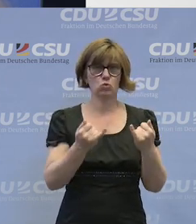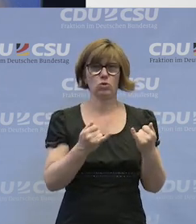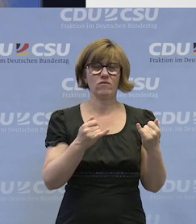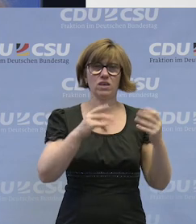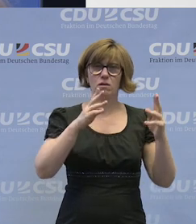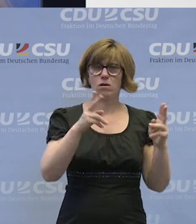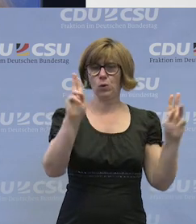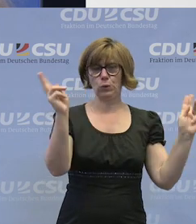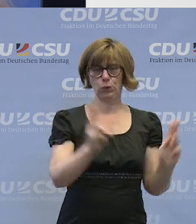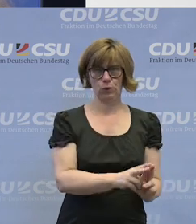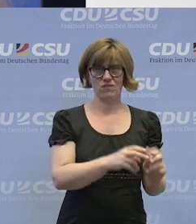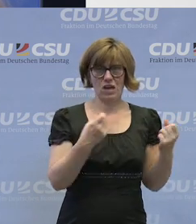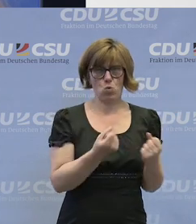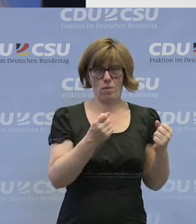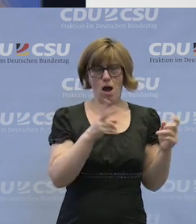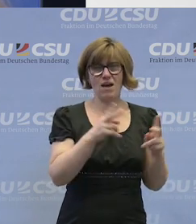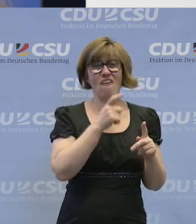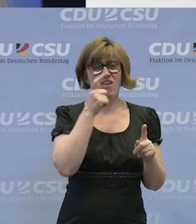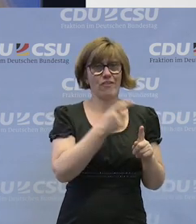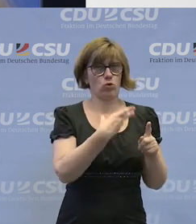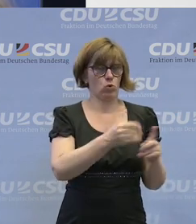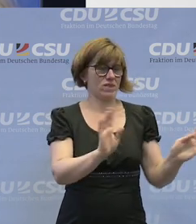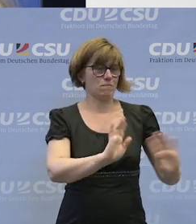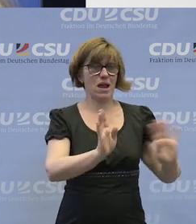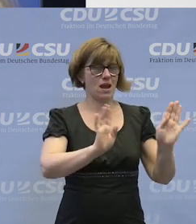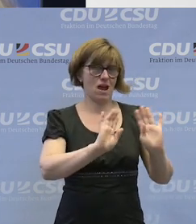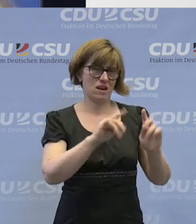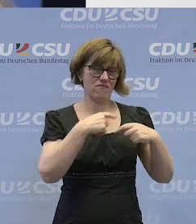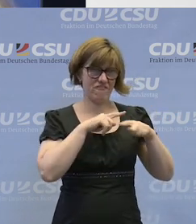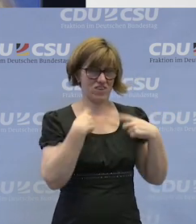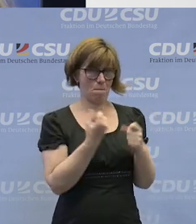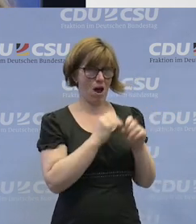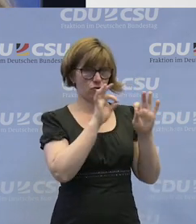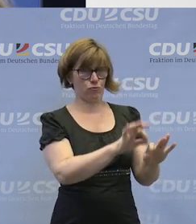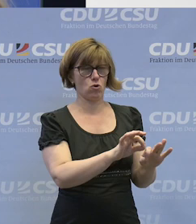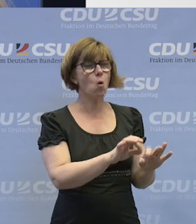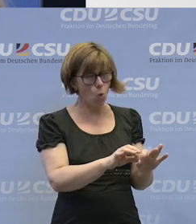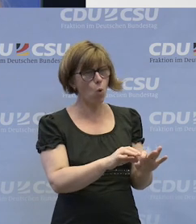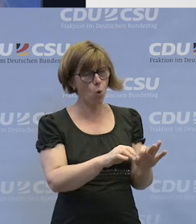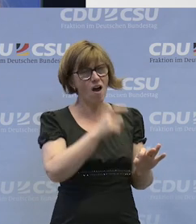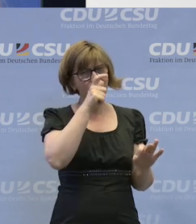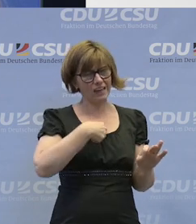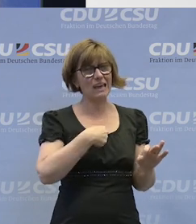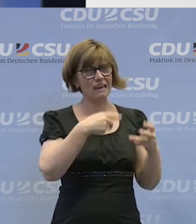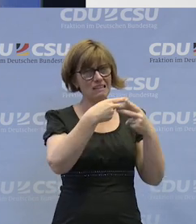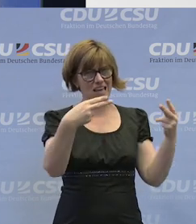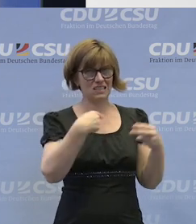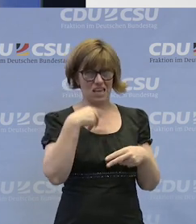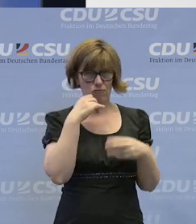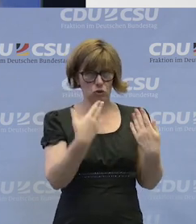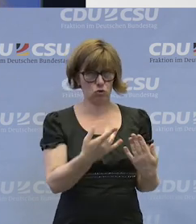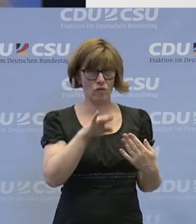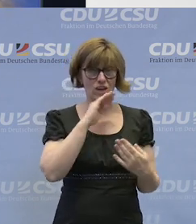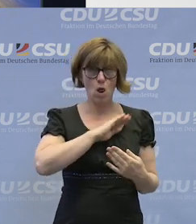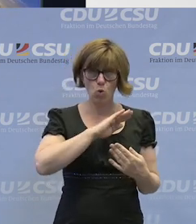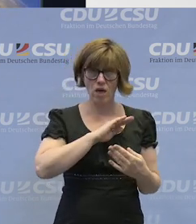abtrainiert, dass man Verantwortung übernimmt. Und das ist eine freche These von mir, das würde ich mir wünschen, dass viele